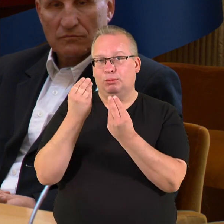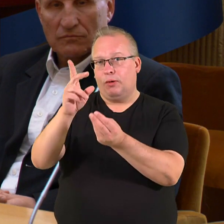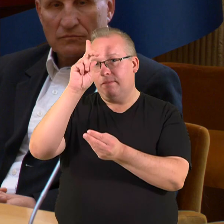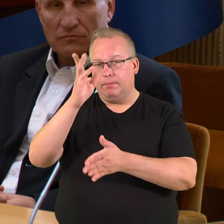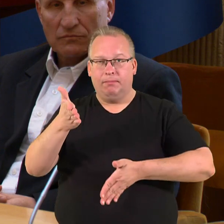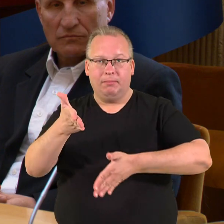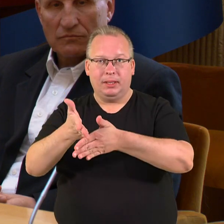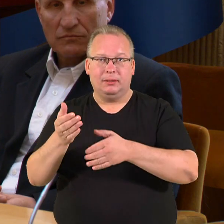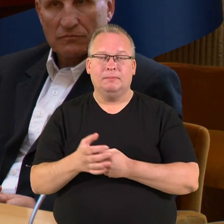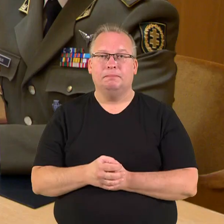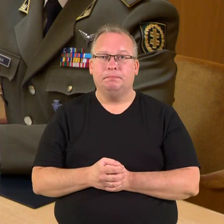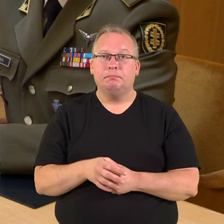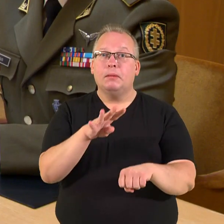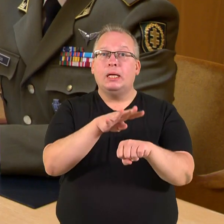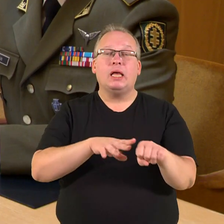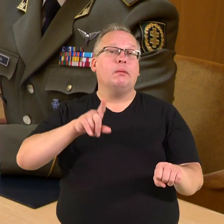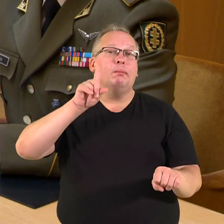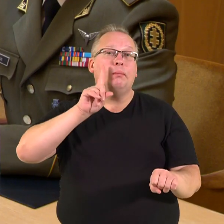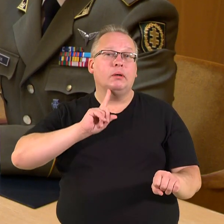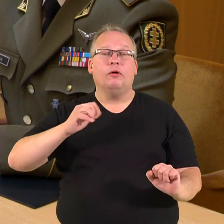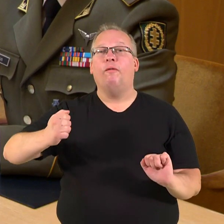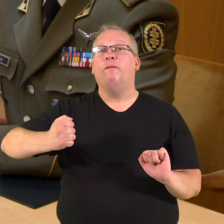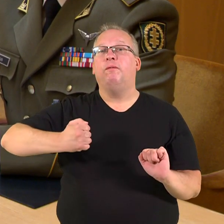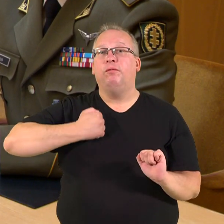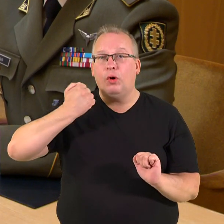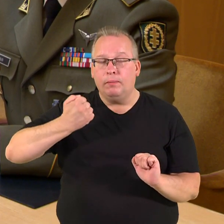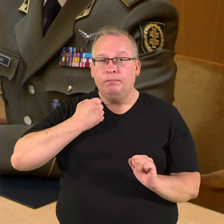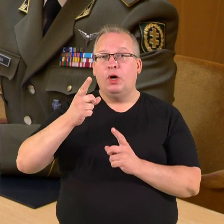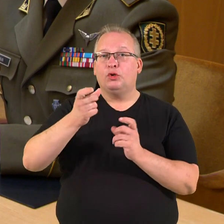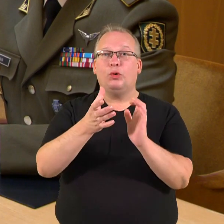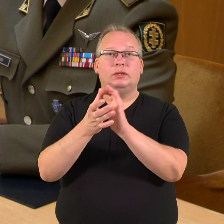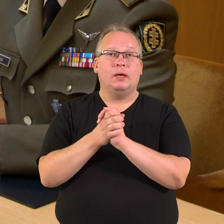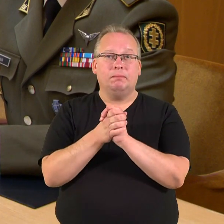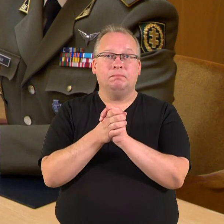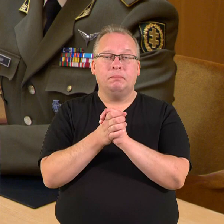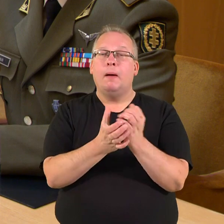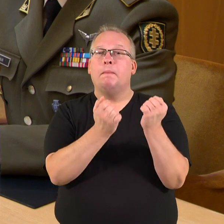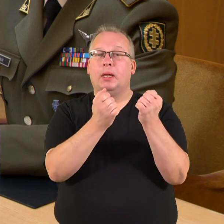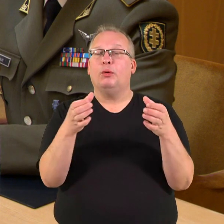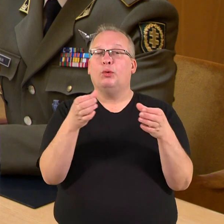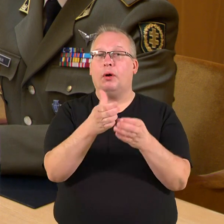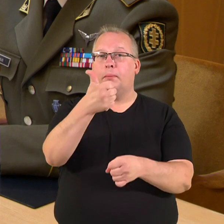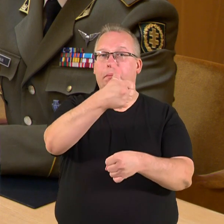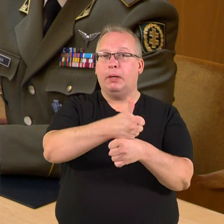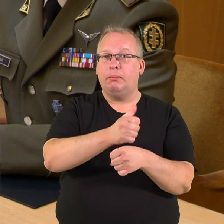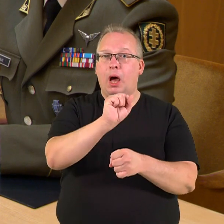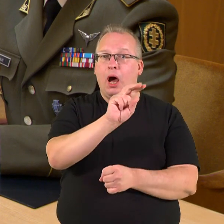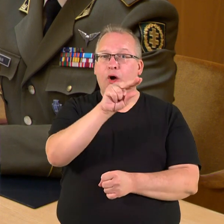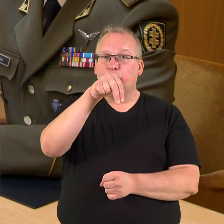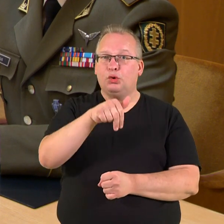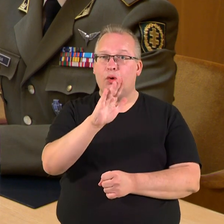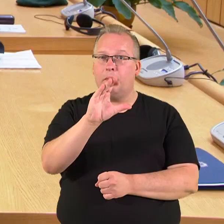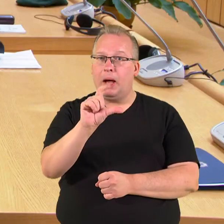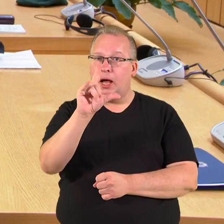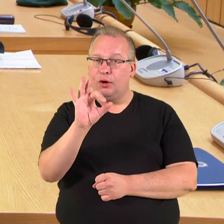Ir neša. Seimo laikinosios Lietuvos kariuomenės ir Lietuvos Šaulių Sąjungos paramos grupės pirmininko Audroniaus Ažubelio teigimu,